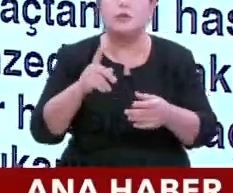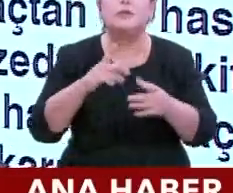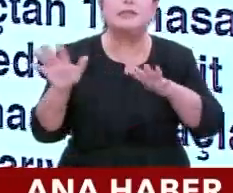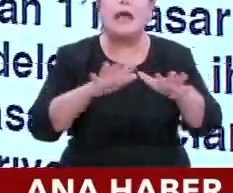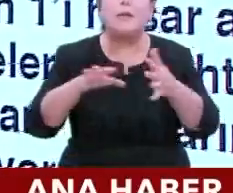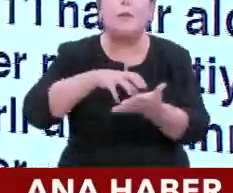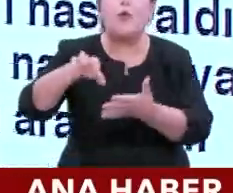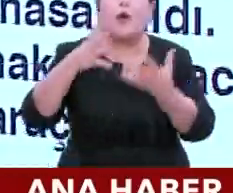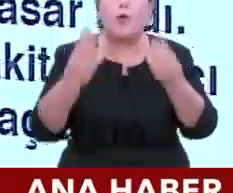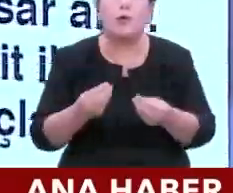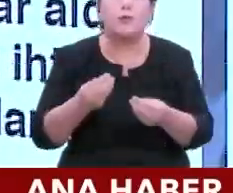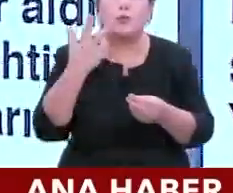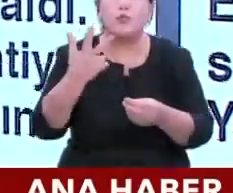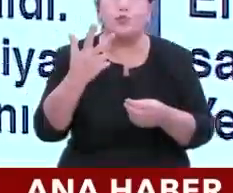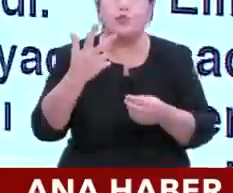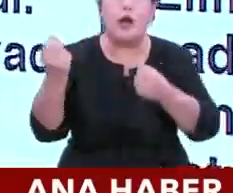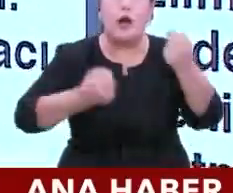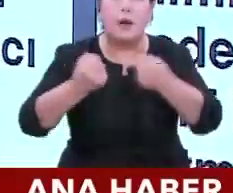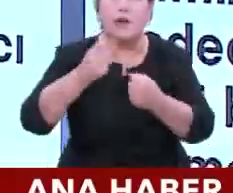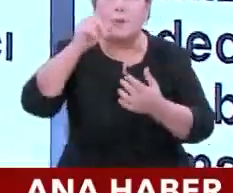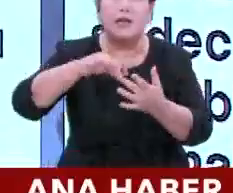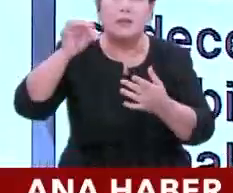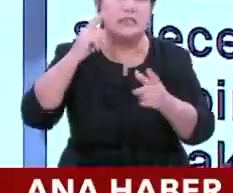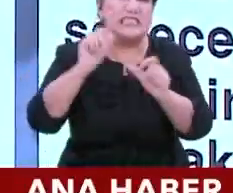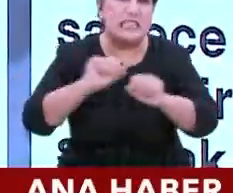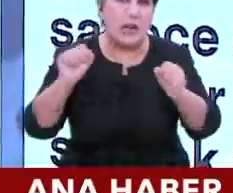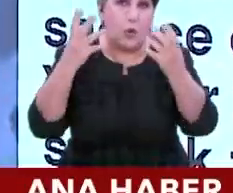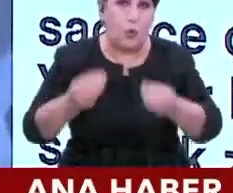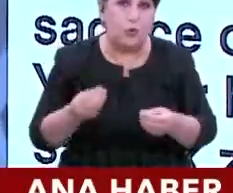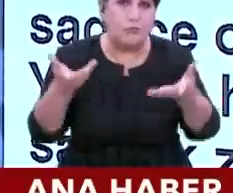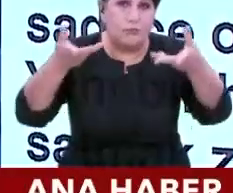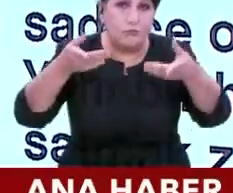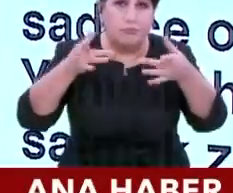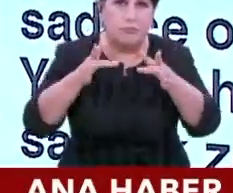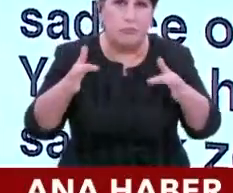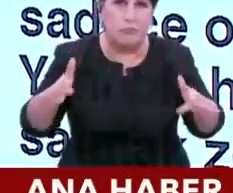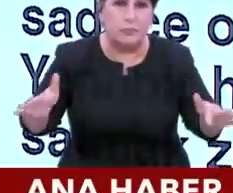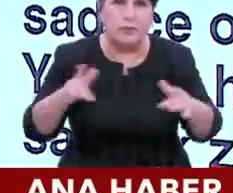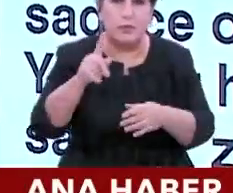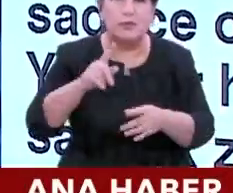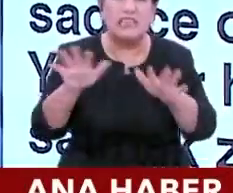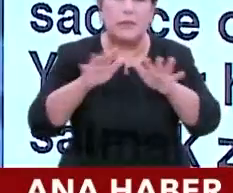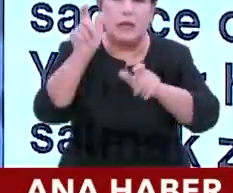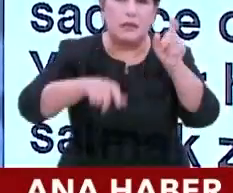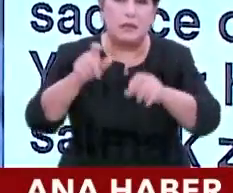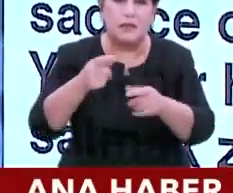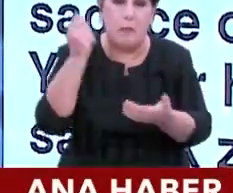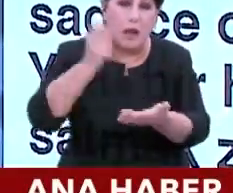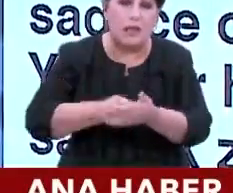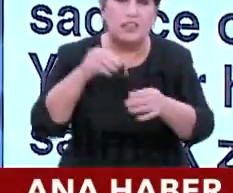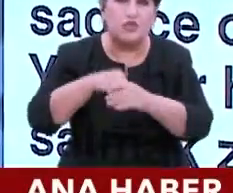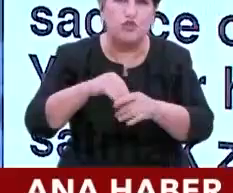bölgesinde bulunan her üç araçtan biri hasar aldı. Depremzedeler nakit ihtiyacı için ağır hasarlı